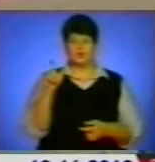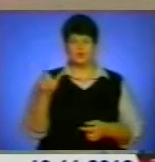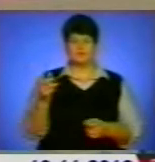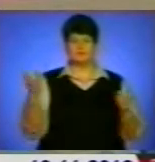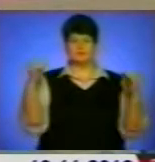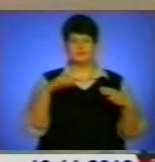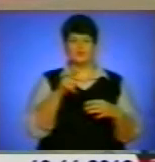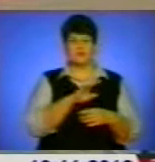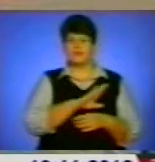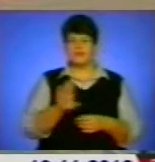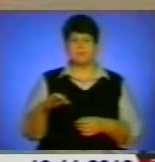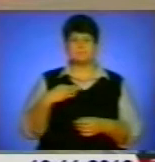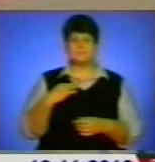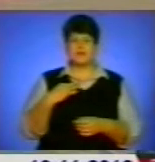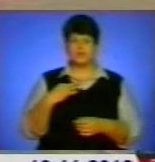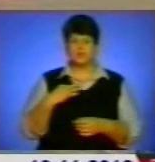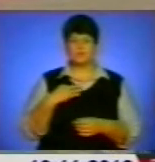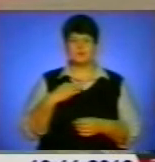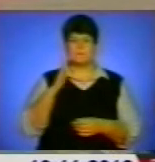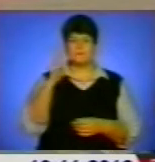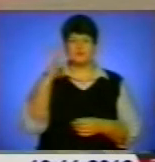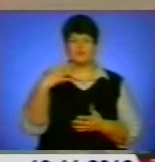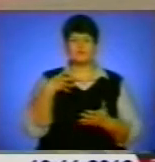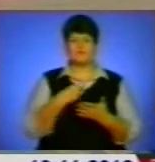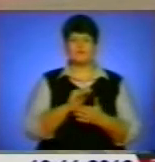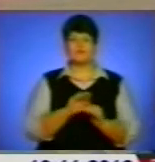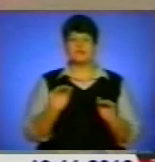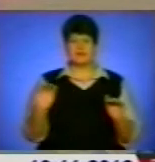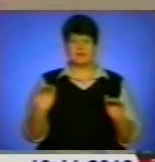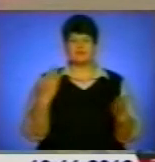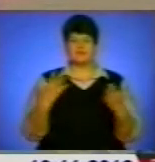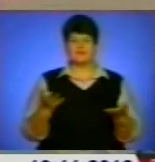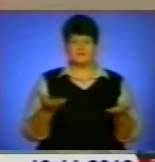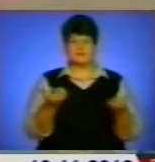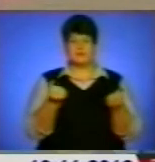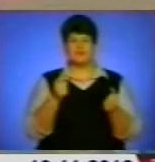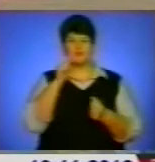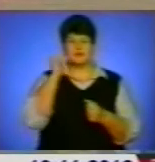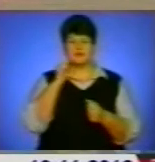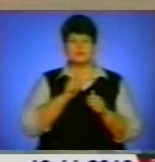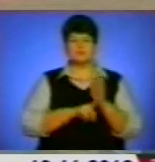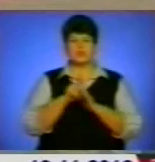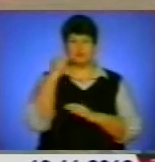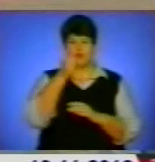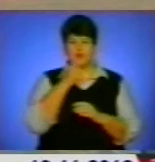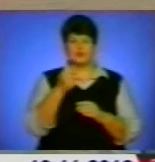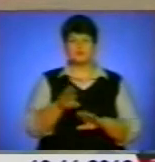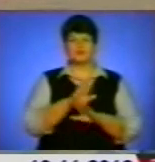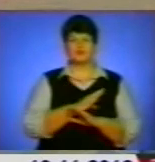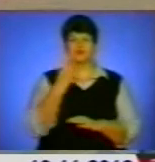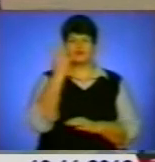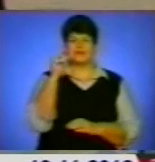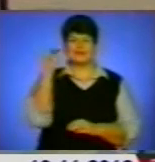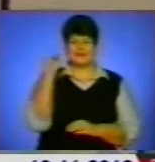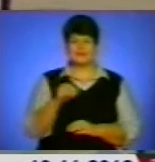майбутнє, не байдуже своїх дітей. Тому що, якщо ми візьмемо Україну, в Україні з початку року загинуло понад 4 тисячі людей.